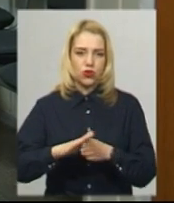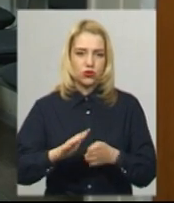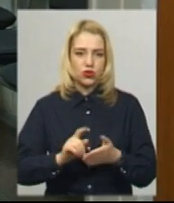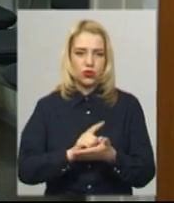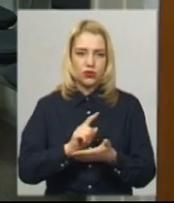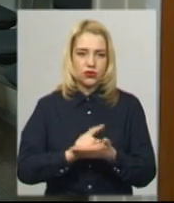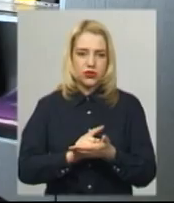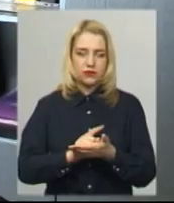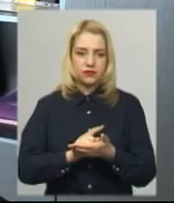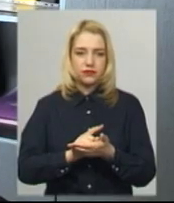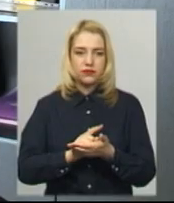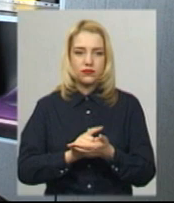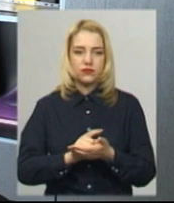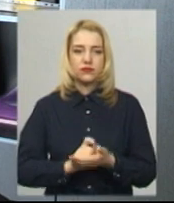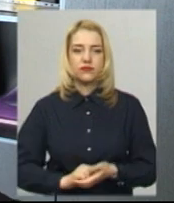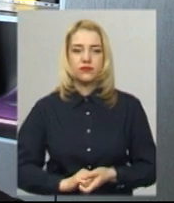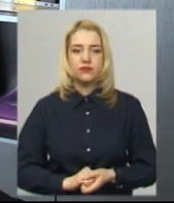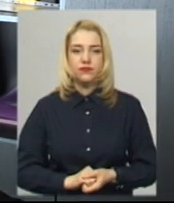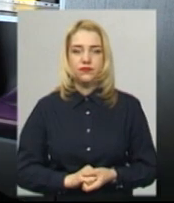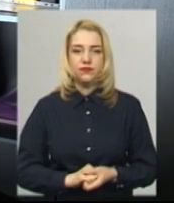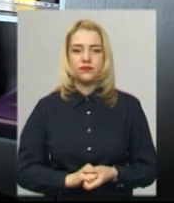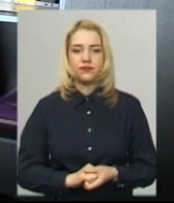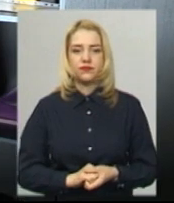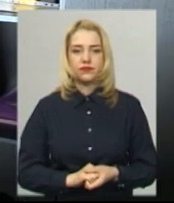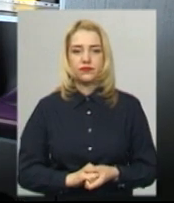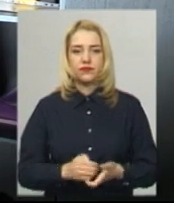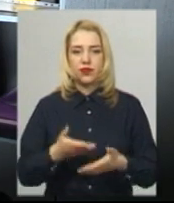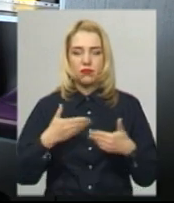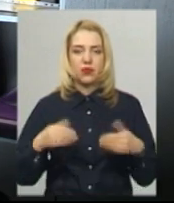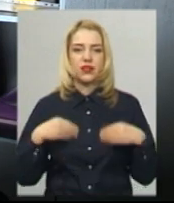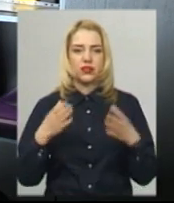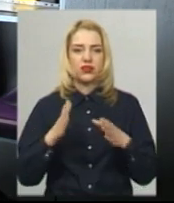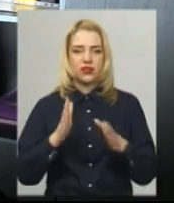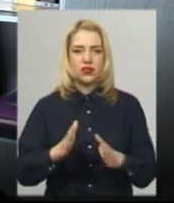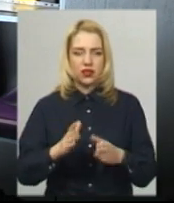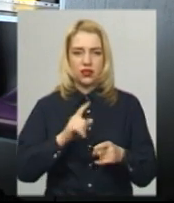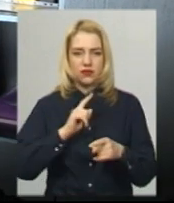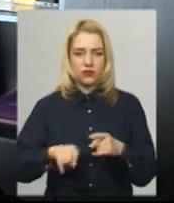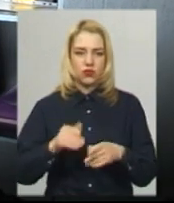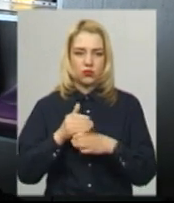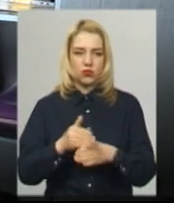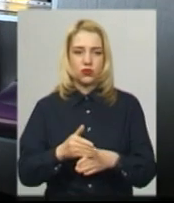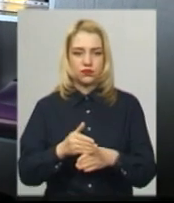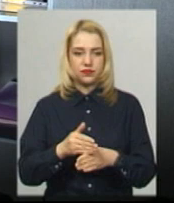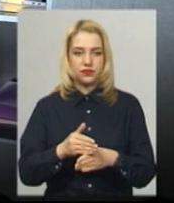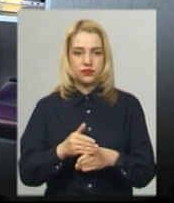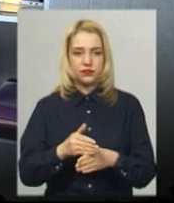медичний і стоматологічний центр Михайло Заяц. Ми надаємо тільки ургентну, тобто невідкладну допомогу,